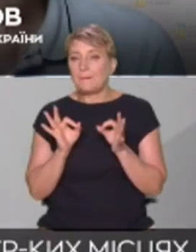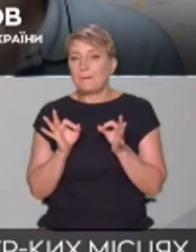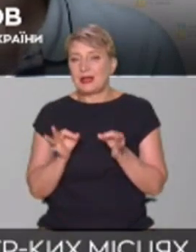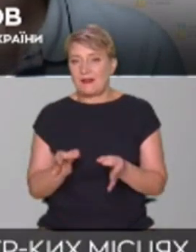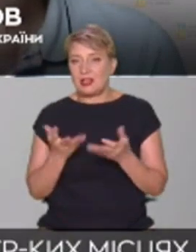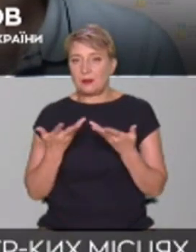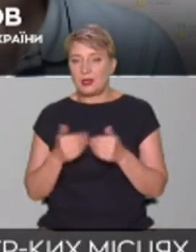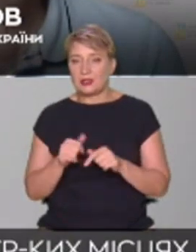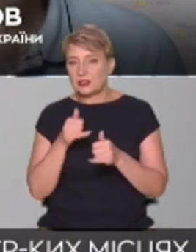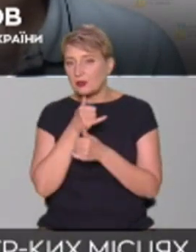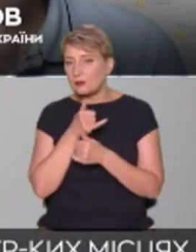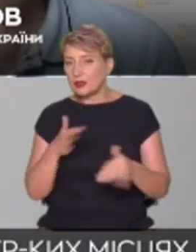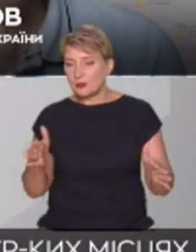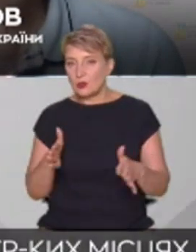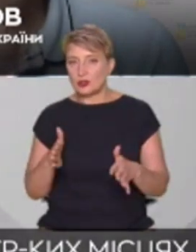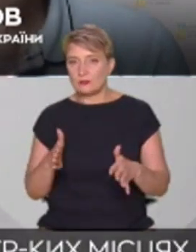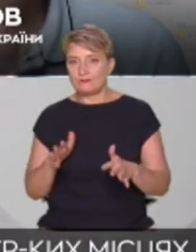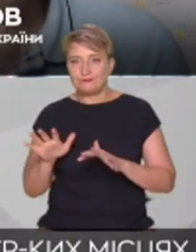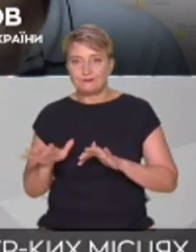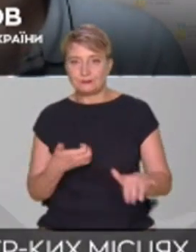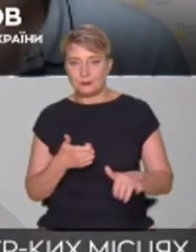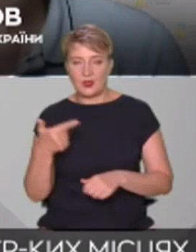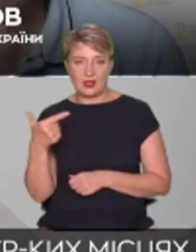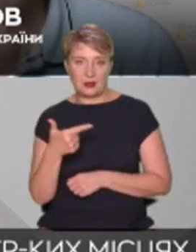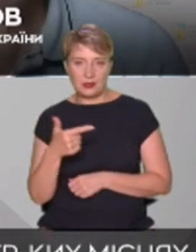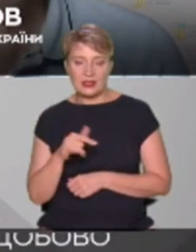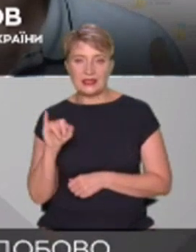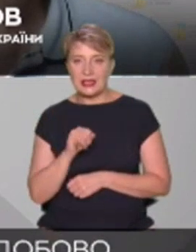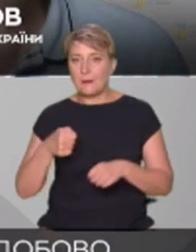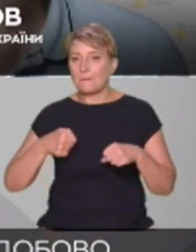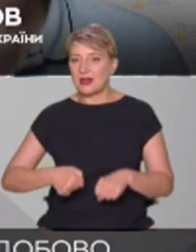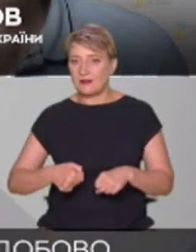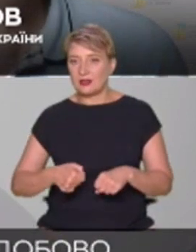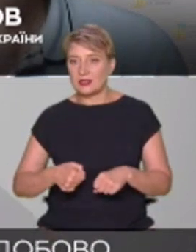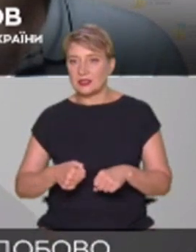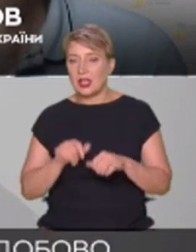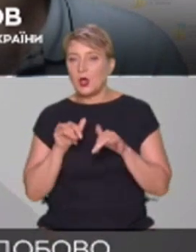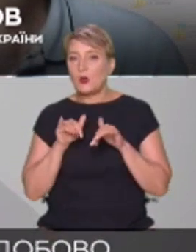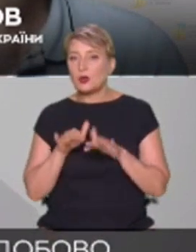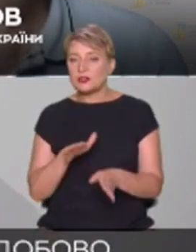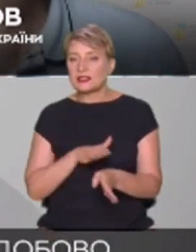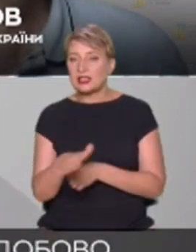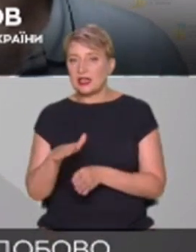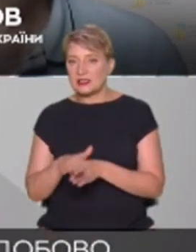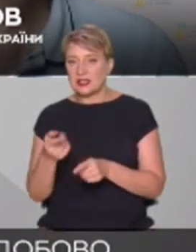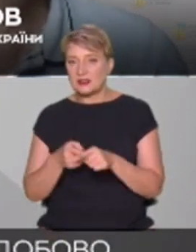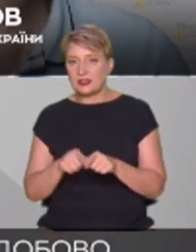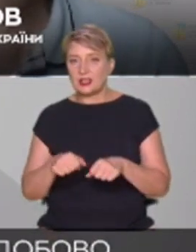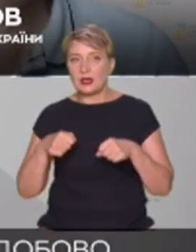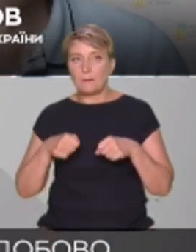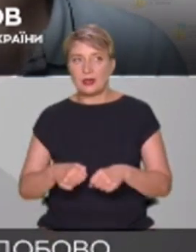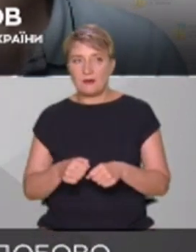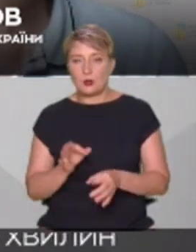бо ми не можемо позбавляти громадян їх конституційних прав, але процес реалізації цих прав треба унормувати.